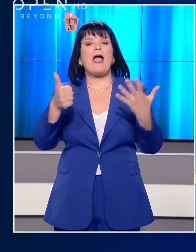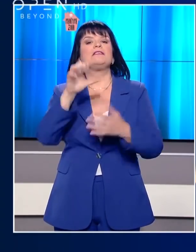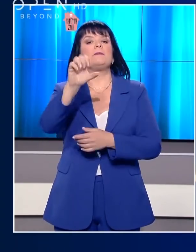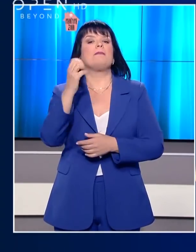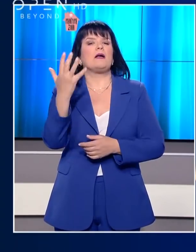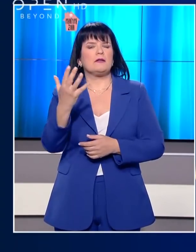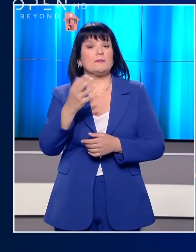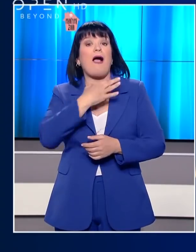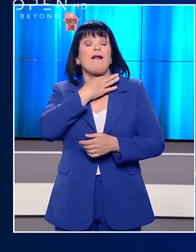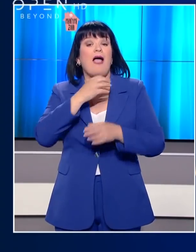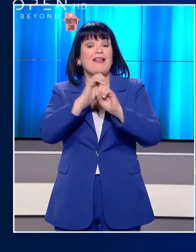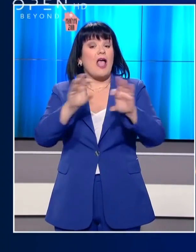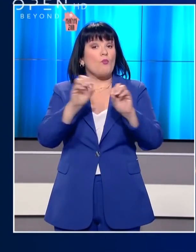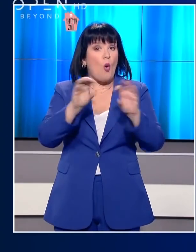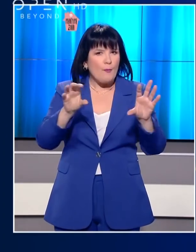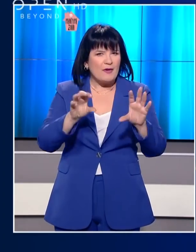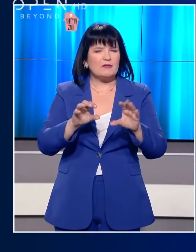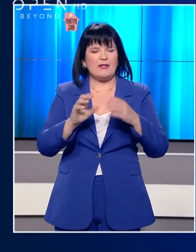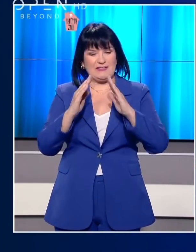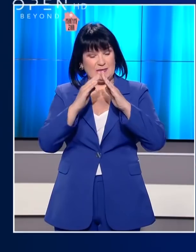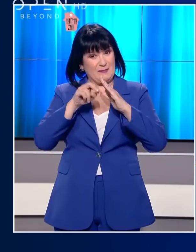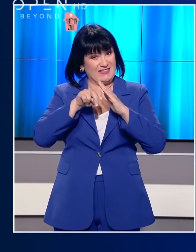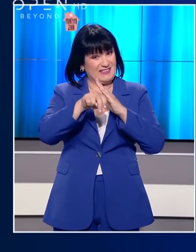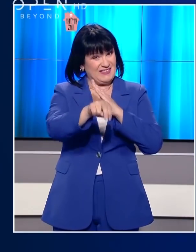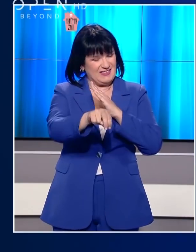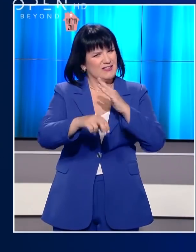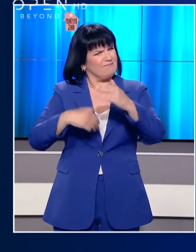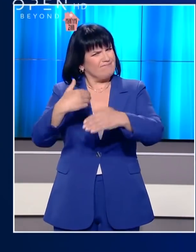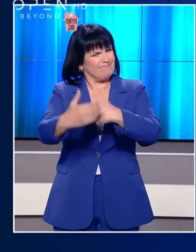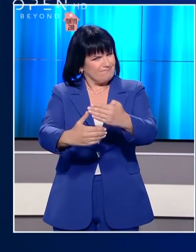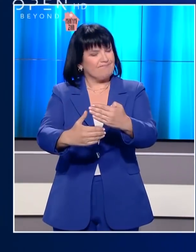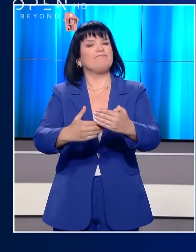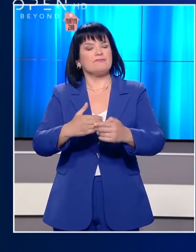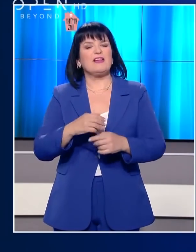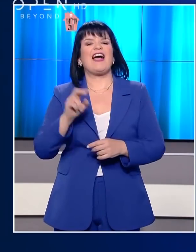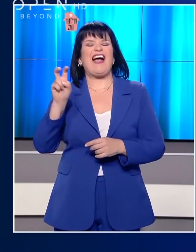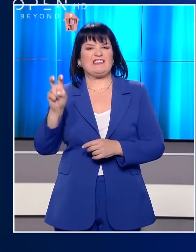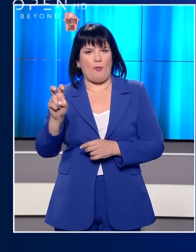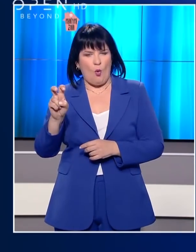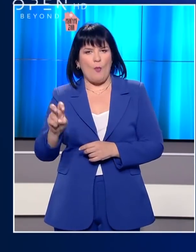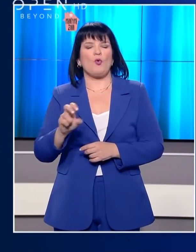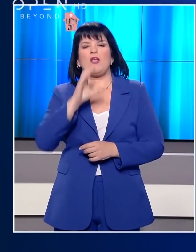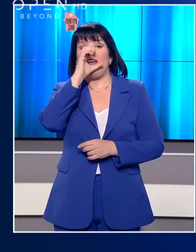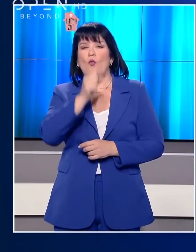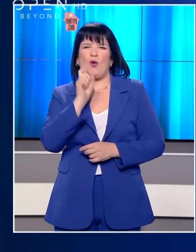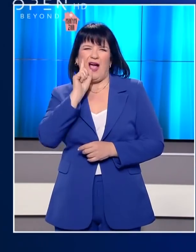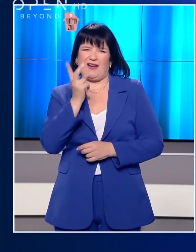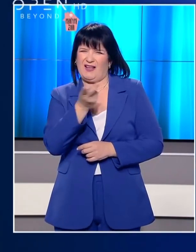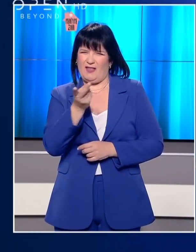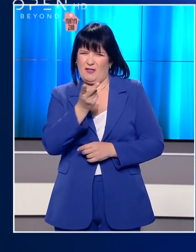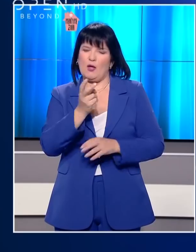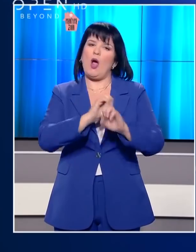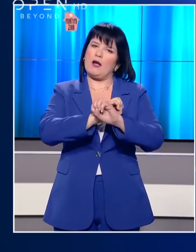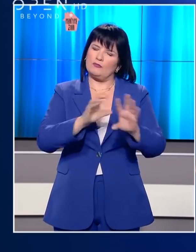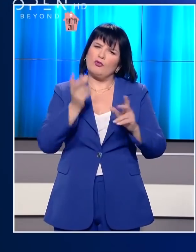παρα 5 η έκτακτη ενημερωτική εκπομπή βγαίνουμε από το σπίτι τα πρώτα βήματα με τον Ιορδάνη Χασαπόπουλο και την Ανθιβούλγαρη στη διάρκεια